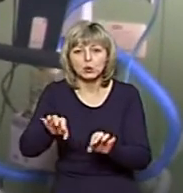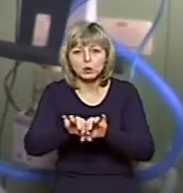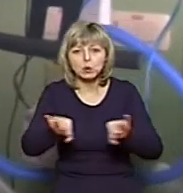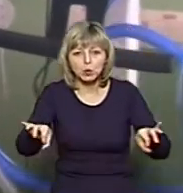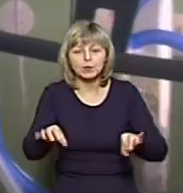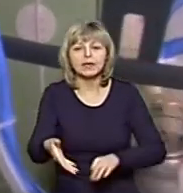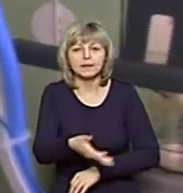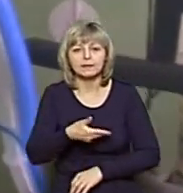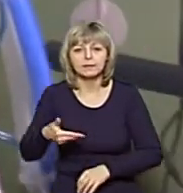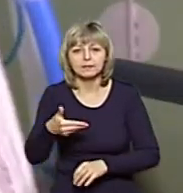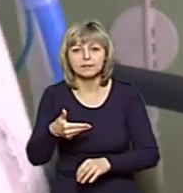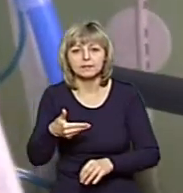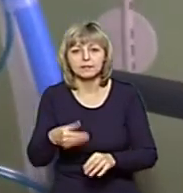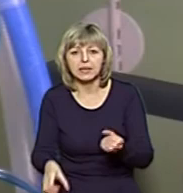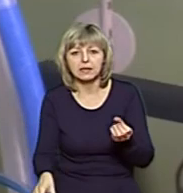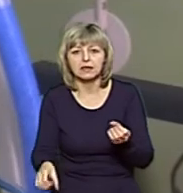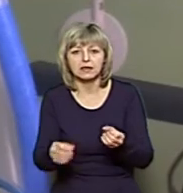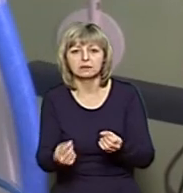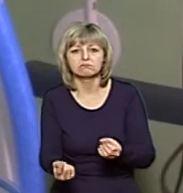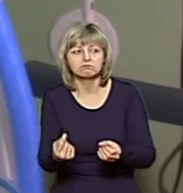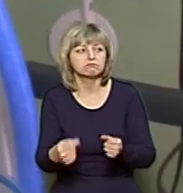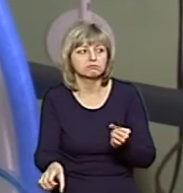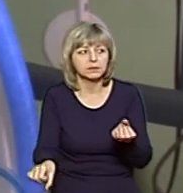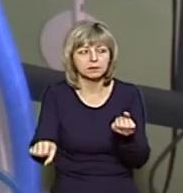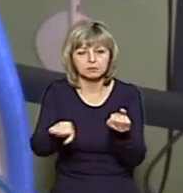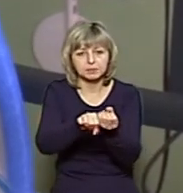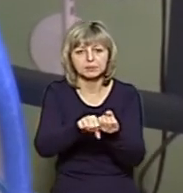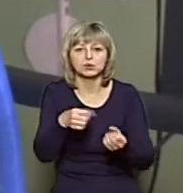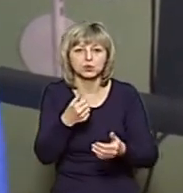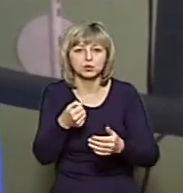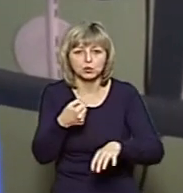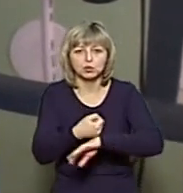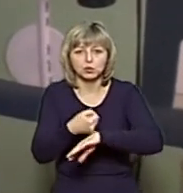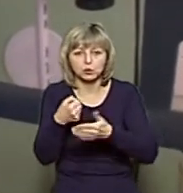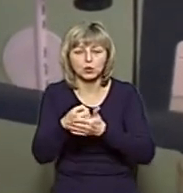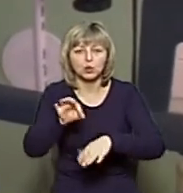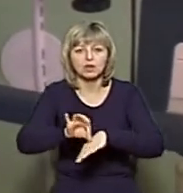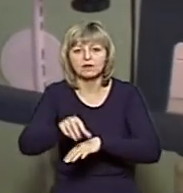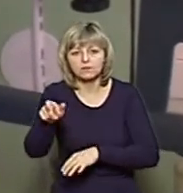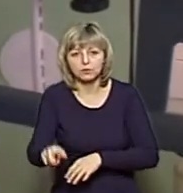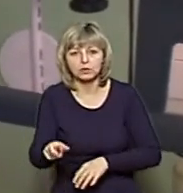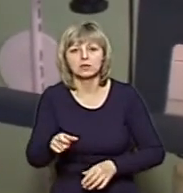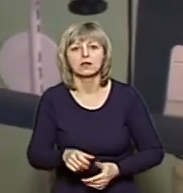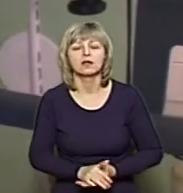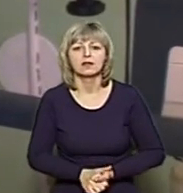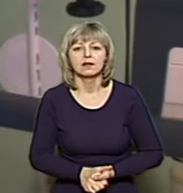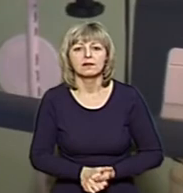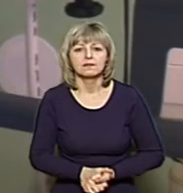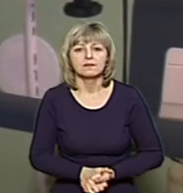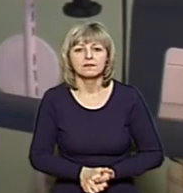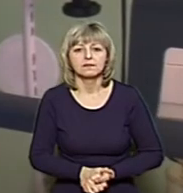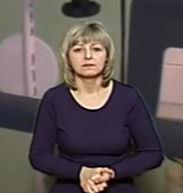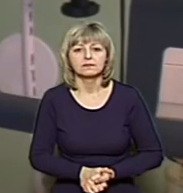так приєднаний і пацієнт. В такому плані. Тут вже пацієнт від того вентилюється, як ви бачите, вже в